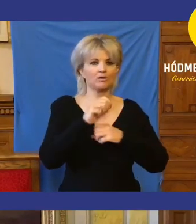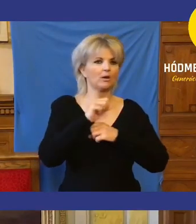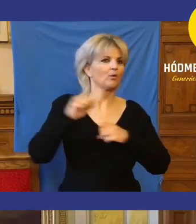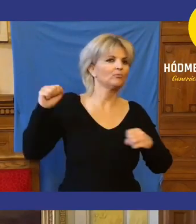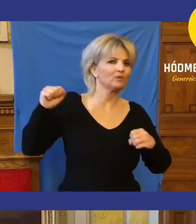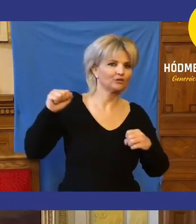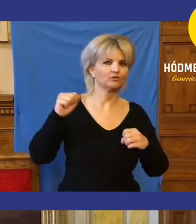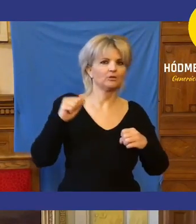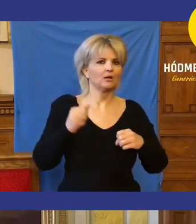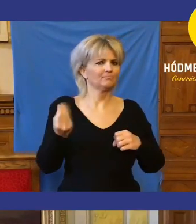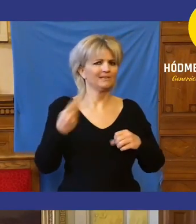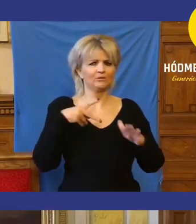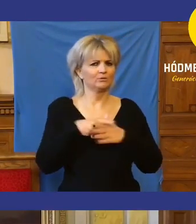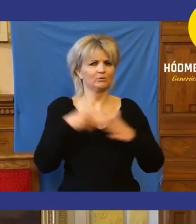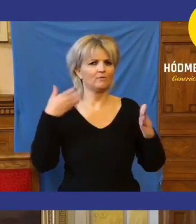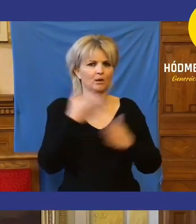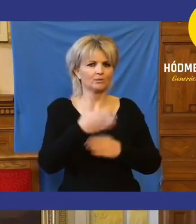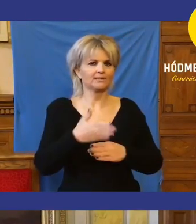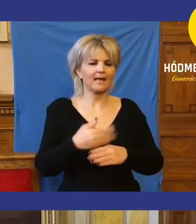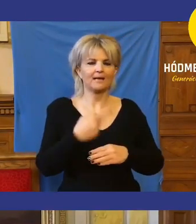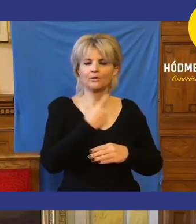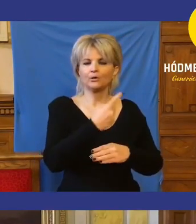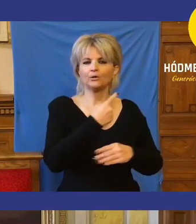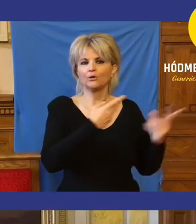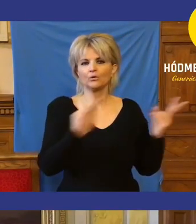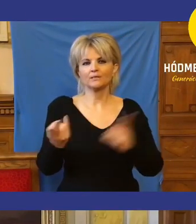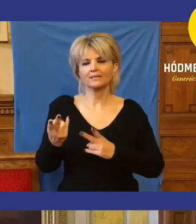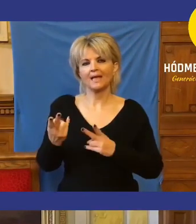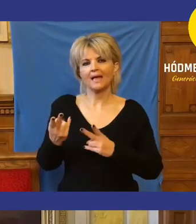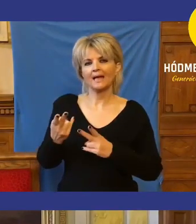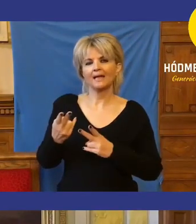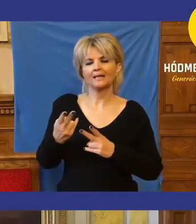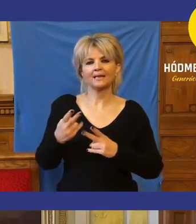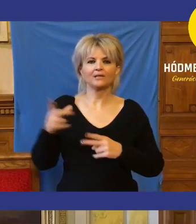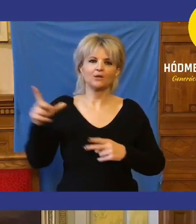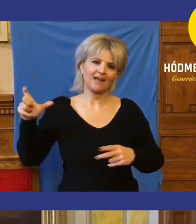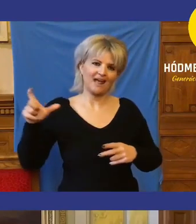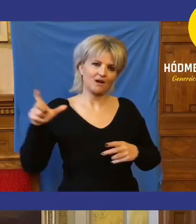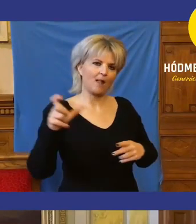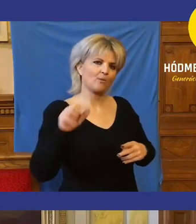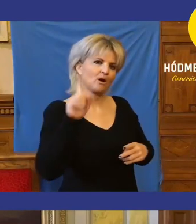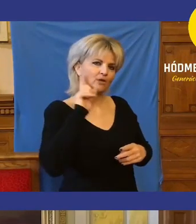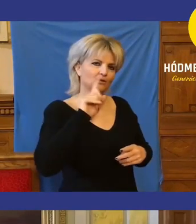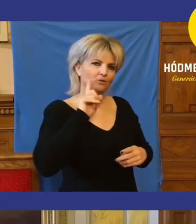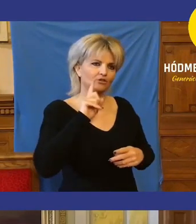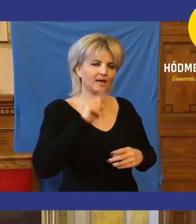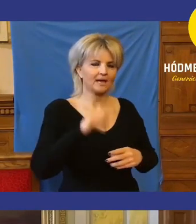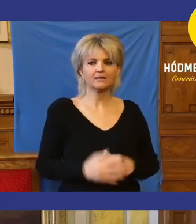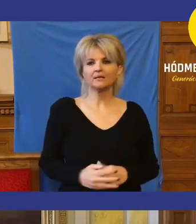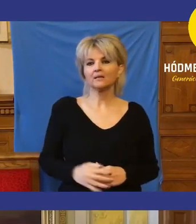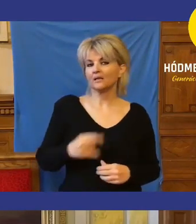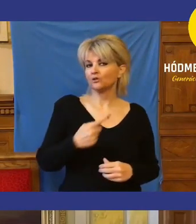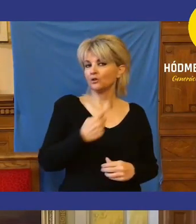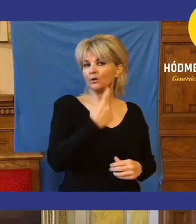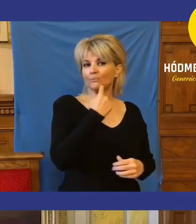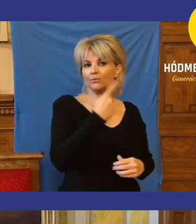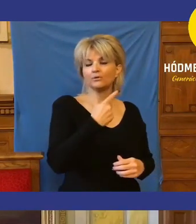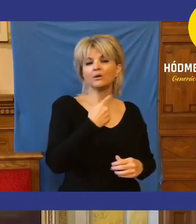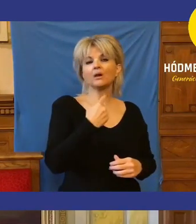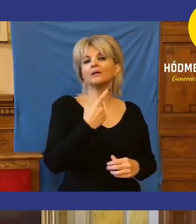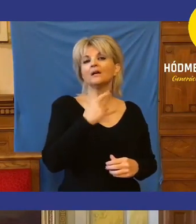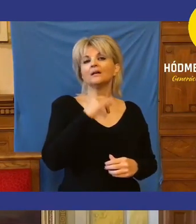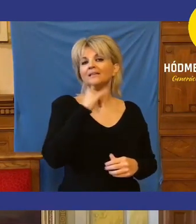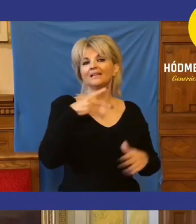Mi közünk van hozzá? Önök hozzák ezeket a hazugrágalmakat ide állandóan, és ön kikéri magának, hogy önnek nincs köze a Fideszhez. Hát kinek a